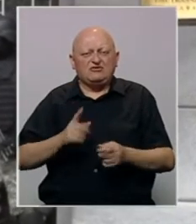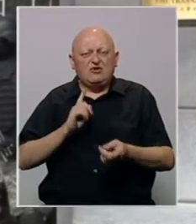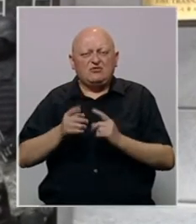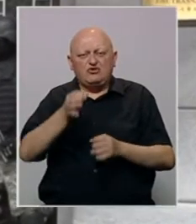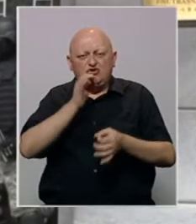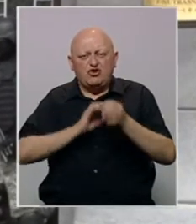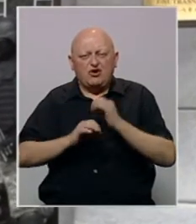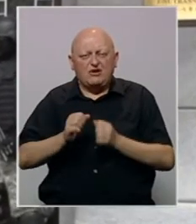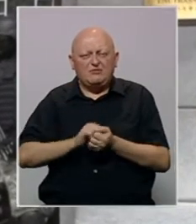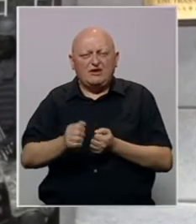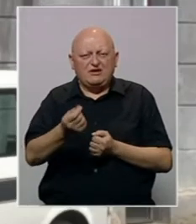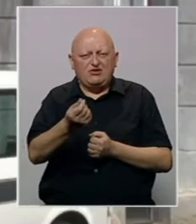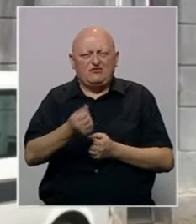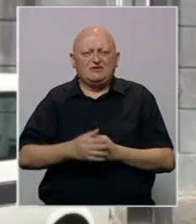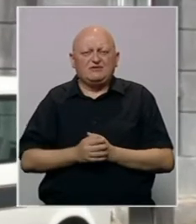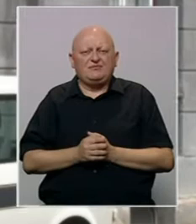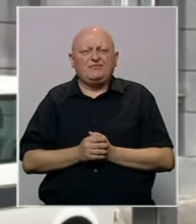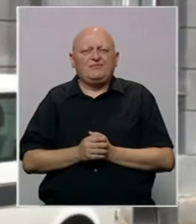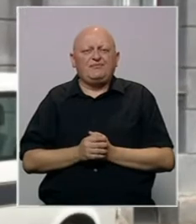prometa opojnih droga i pranja novca.